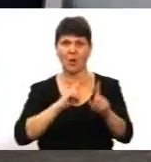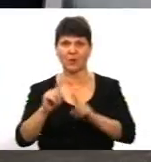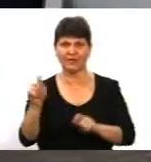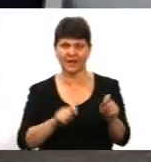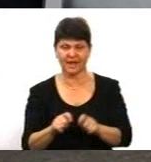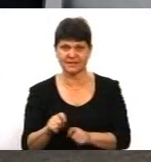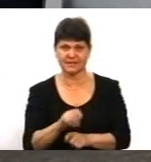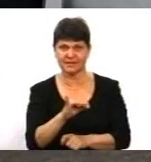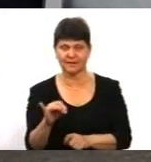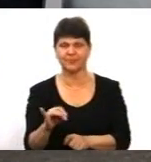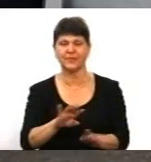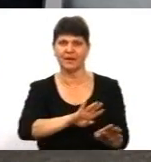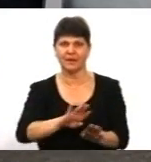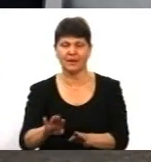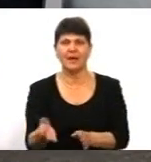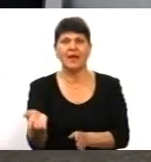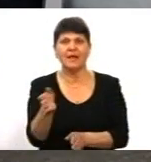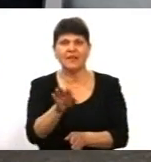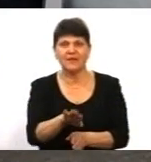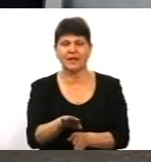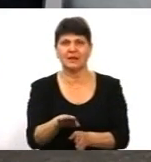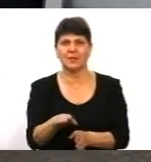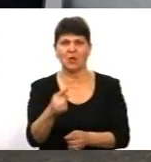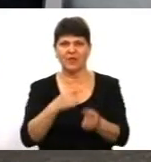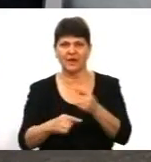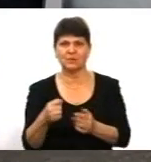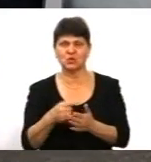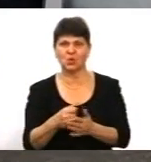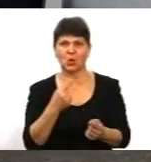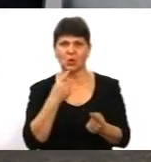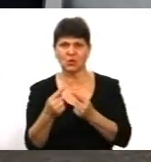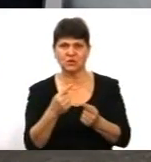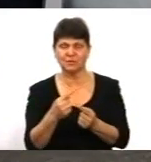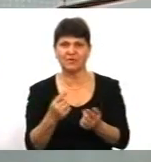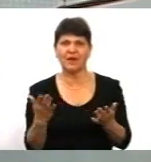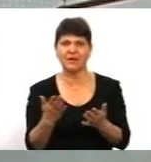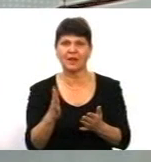розмови. Отже, який баланс сил між Порошенком і Зеленським буде у другому турі?